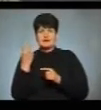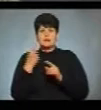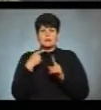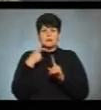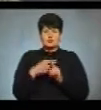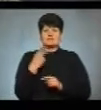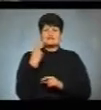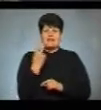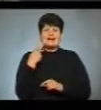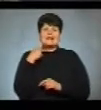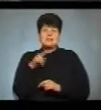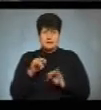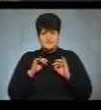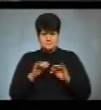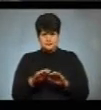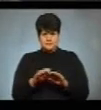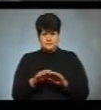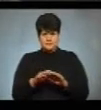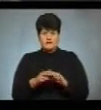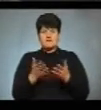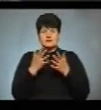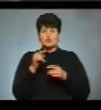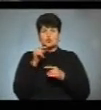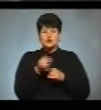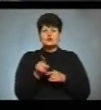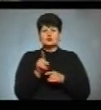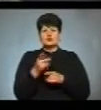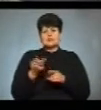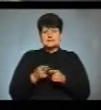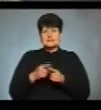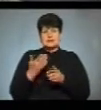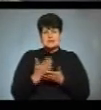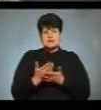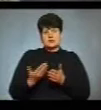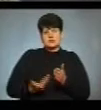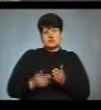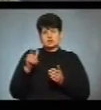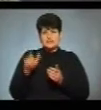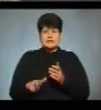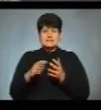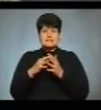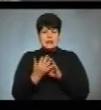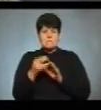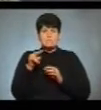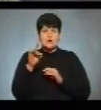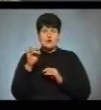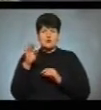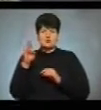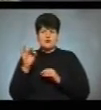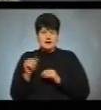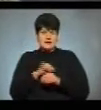З'ясовано те, що підозрюваним у цьому ДТП є житель села Прошува, який свідомо